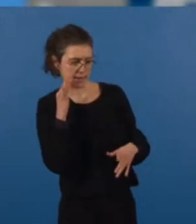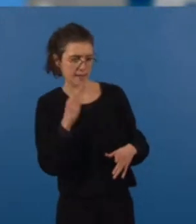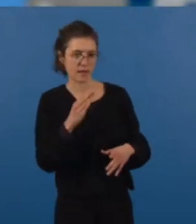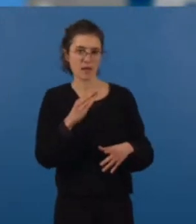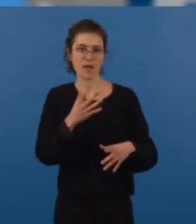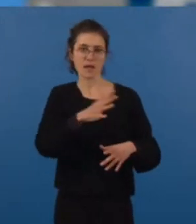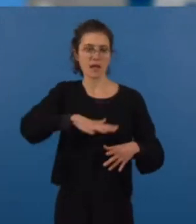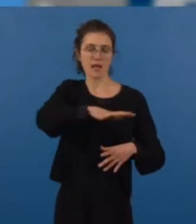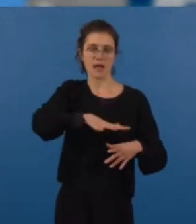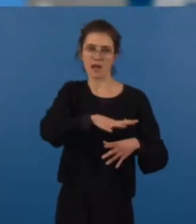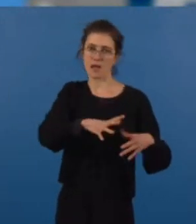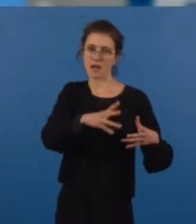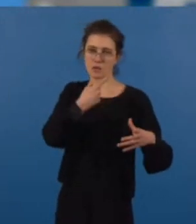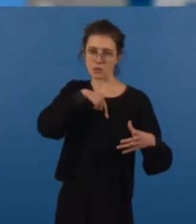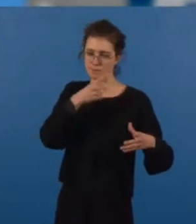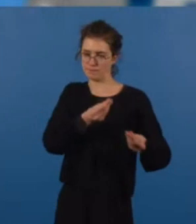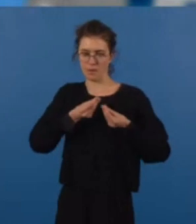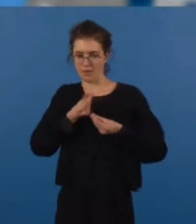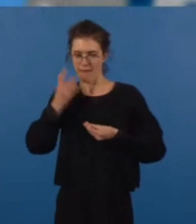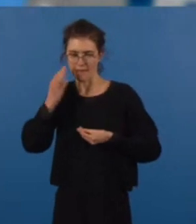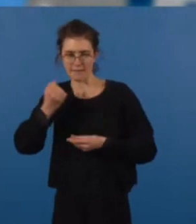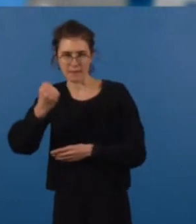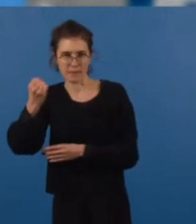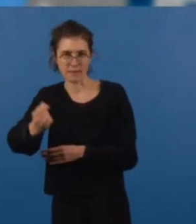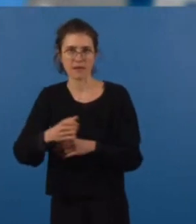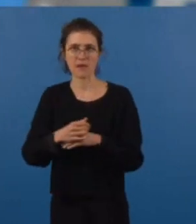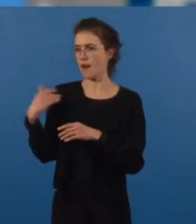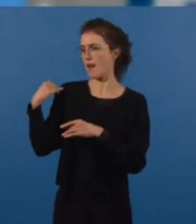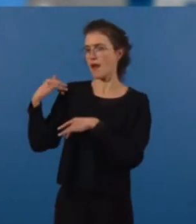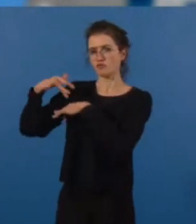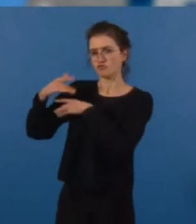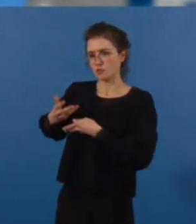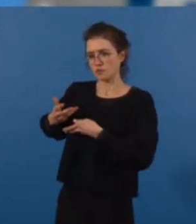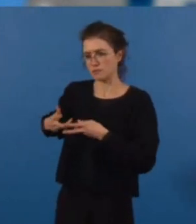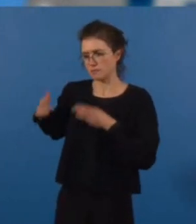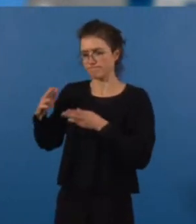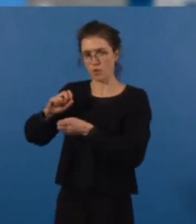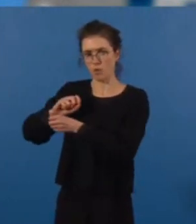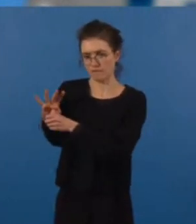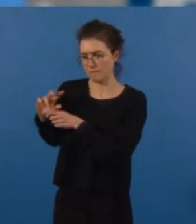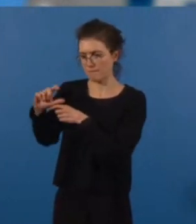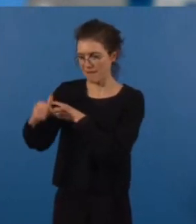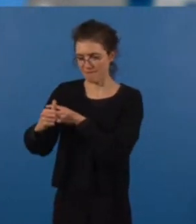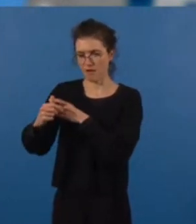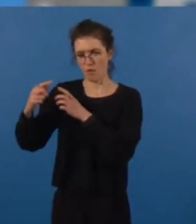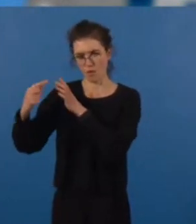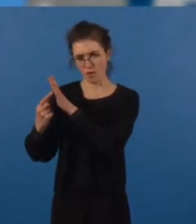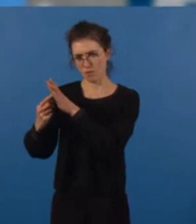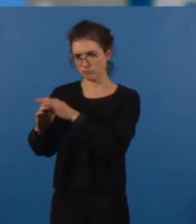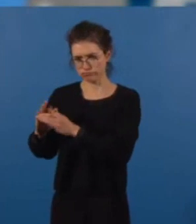d'inquiétude. Après la pandémie, la construction peine à redémarrer. Prix des matières premières,